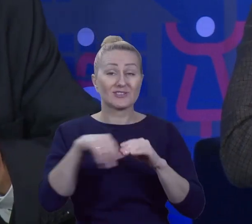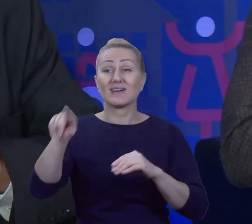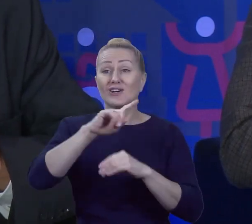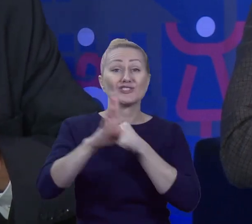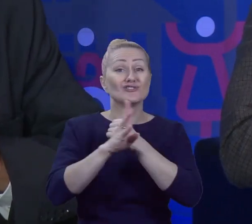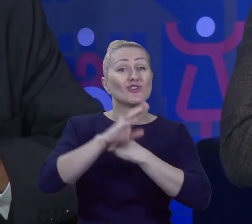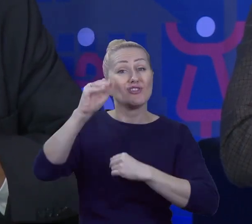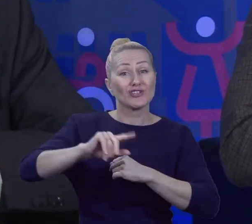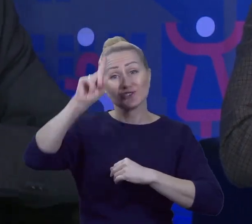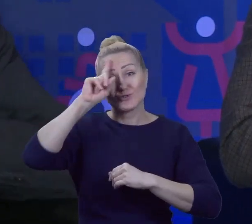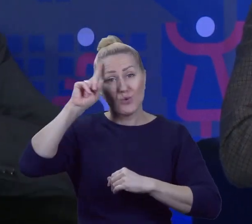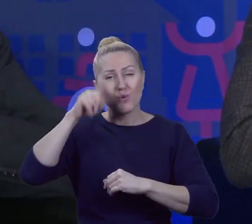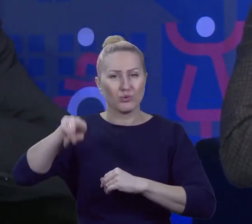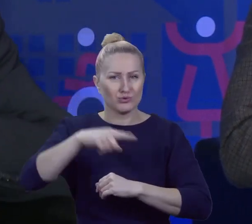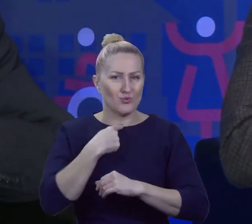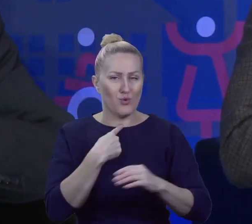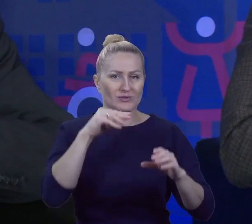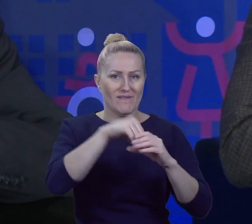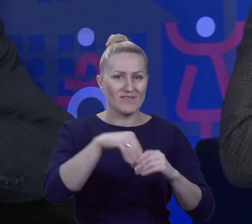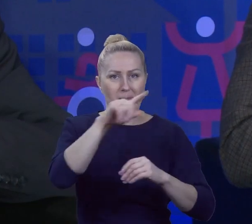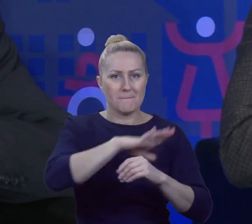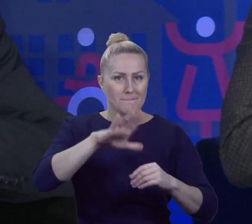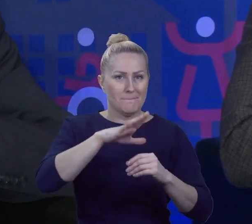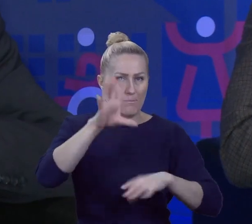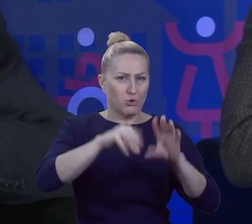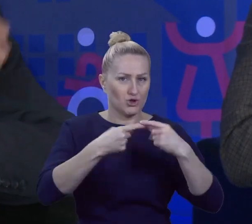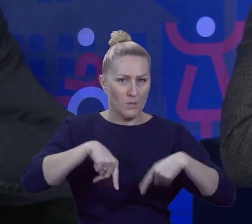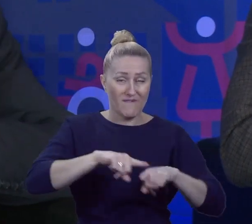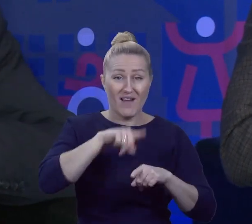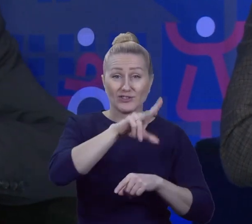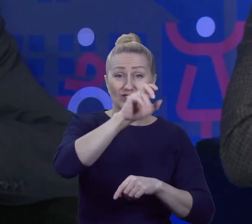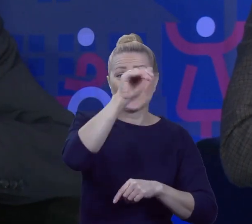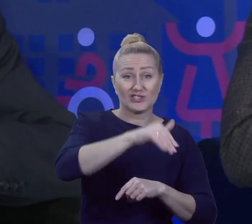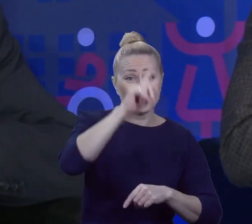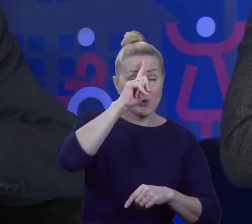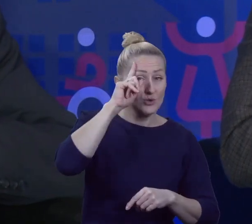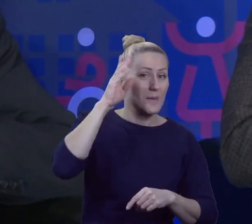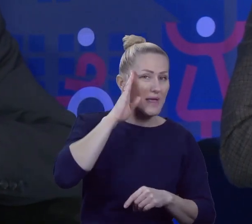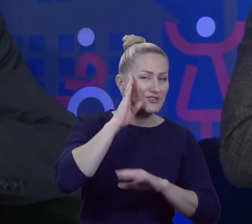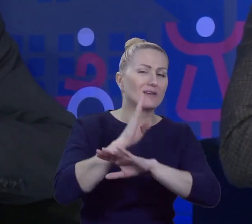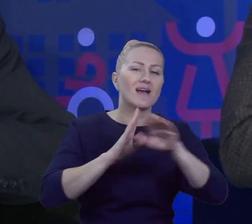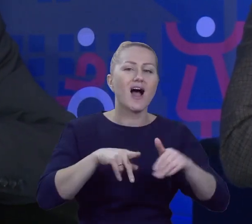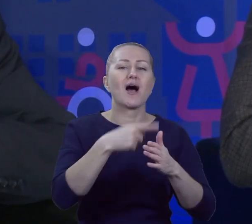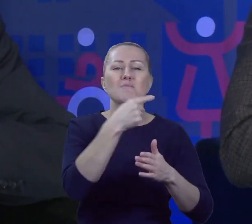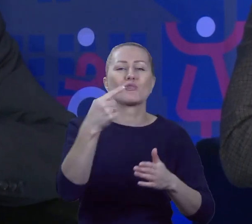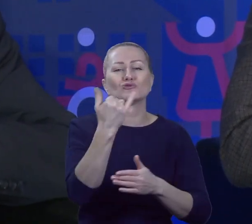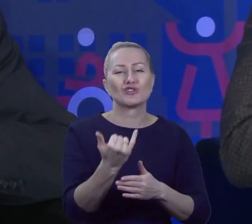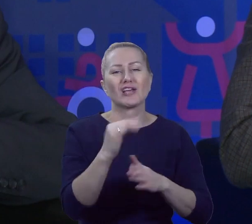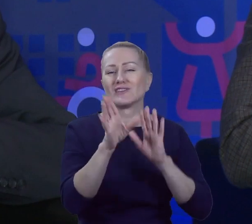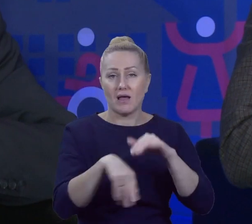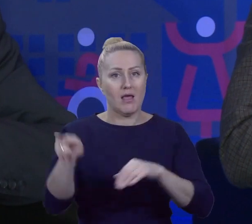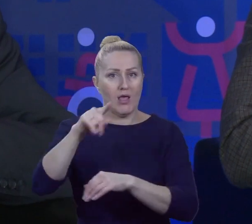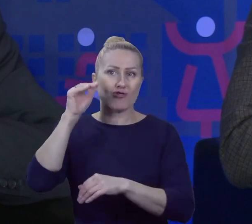głosuje w budżetach obywatelskich na 300 tysięcy mieszkańców. No ale odrzucają dzieci, prawda? No to